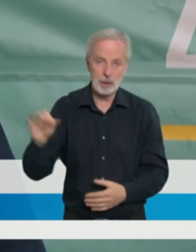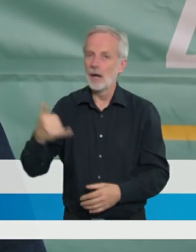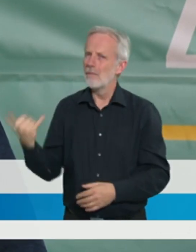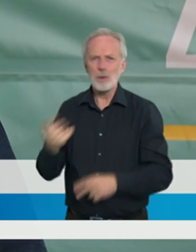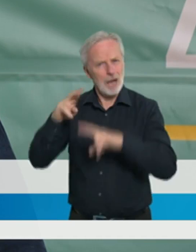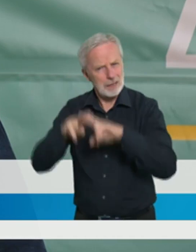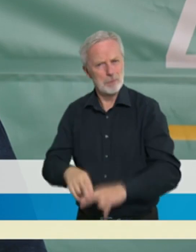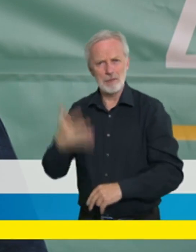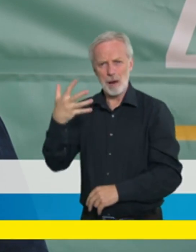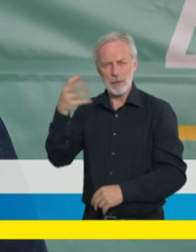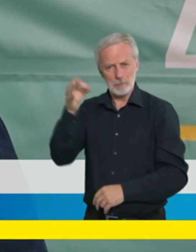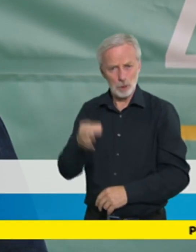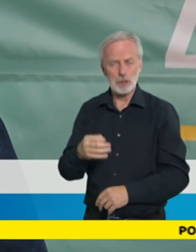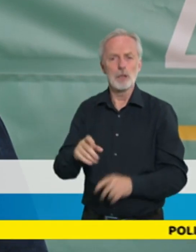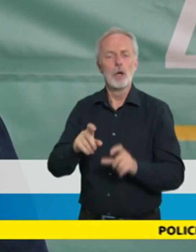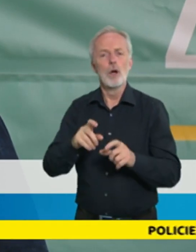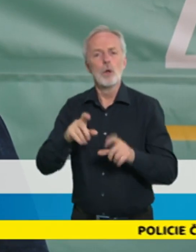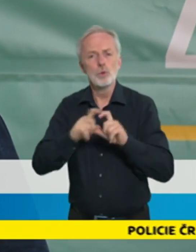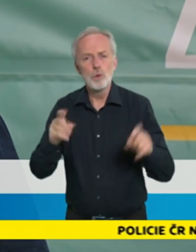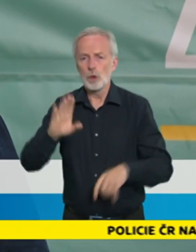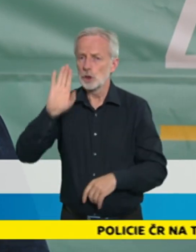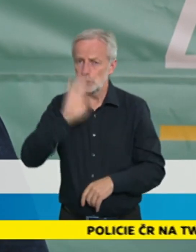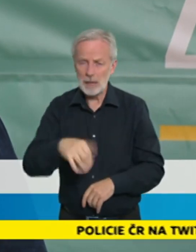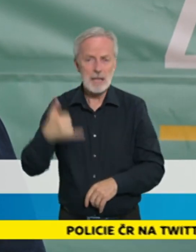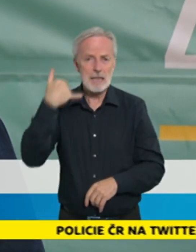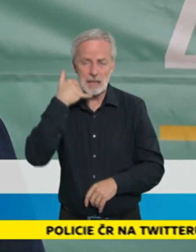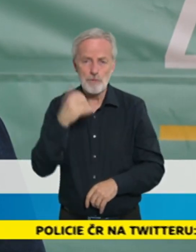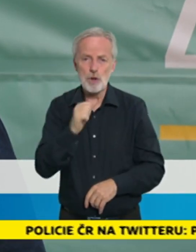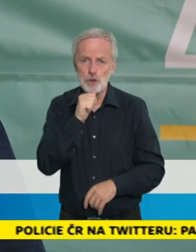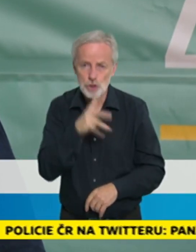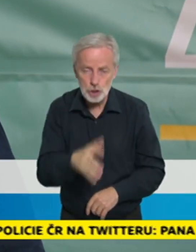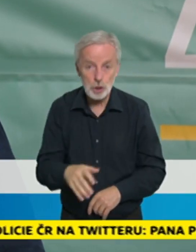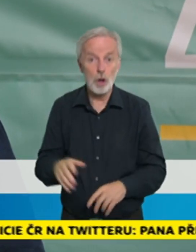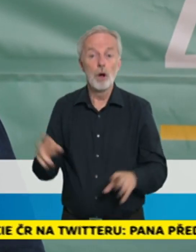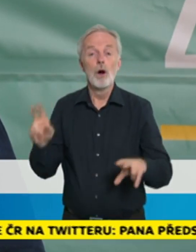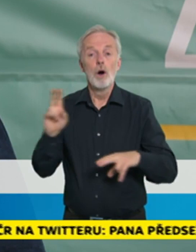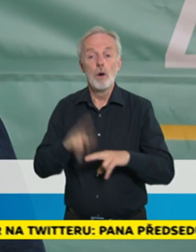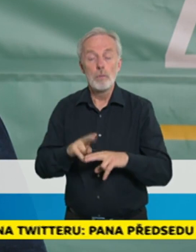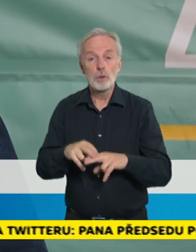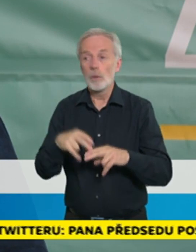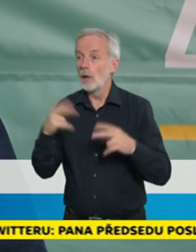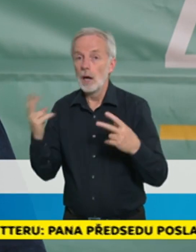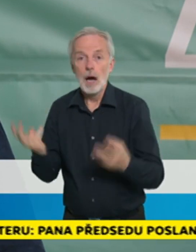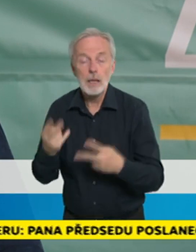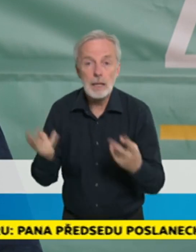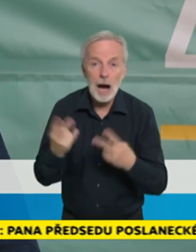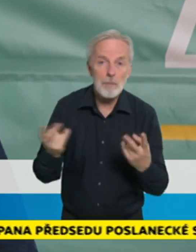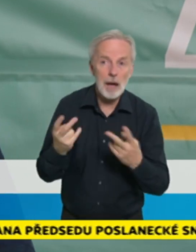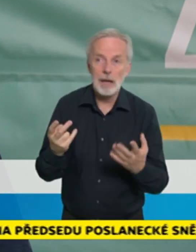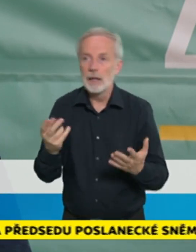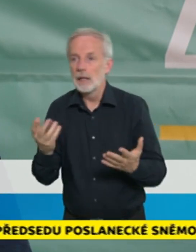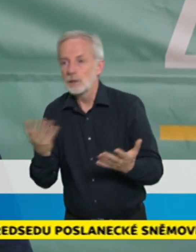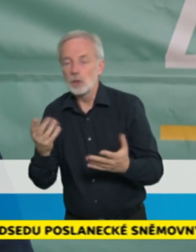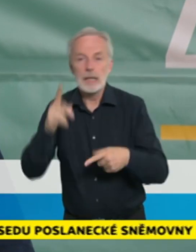špatná telefonní čísla, kdy se je stanžíme stotožnit i třeba výsledky z předchozích odběrů, jestli tam nedošlo